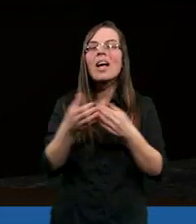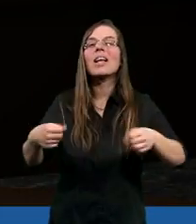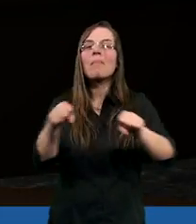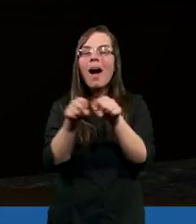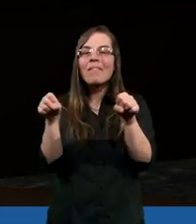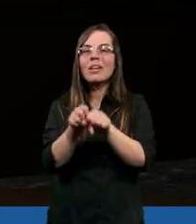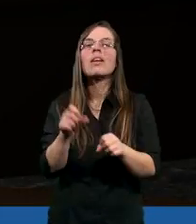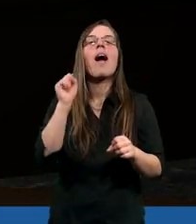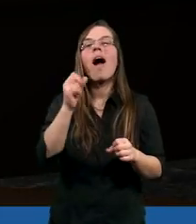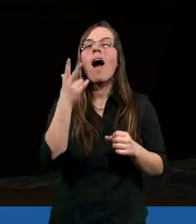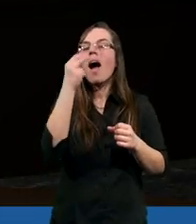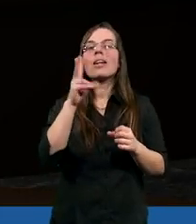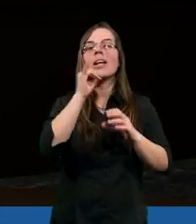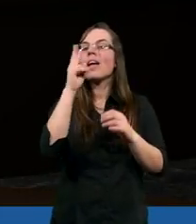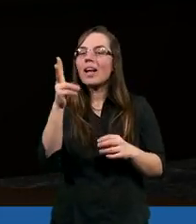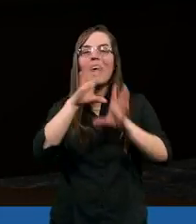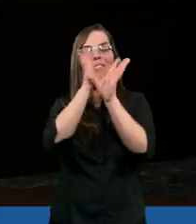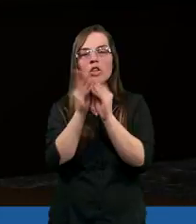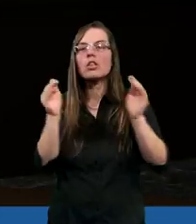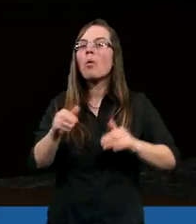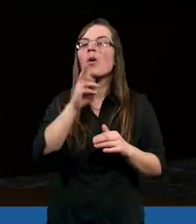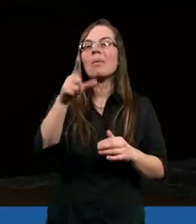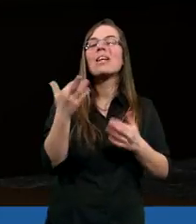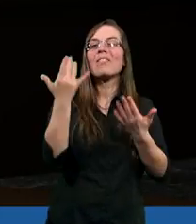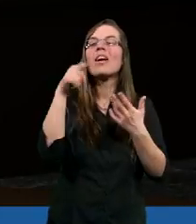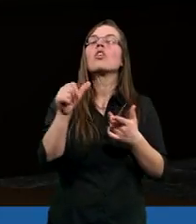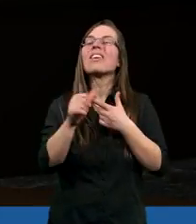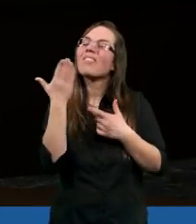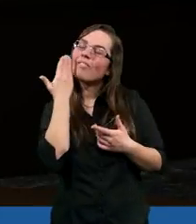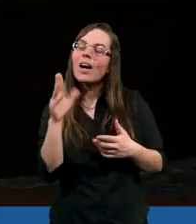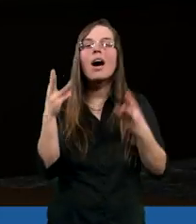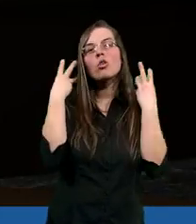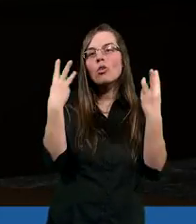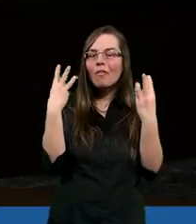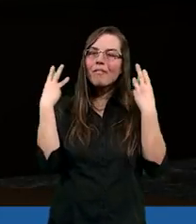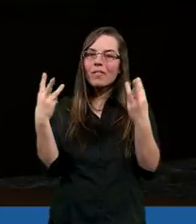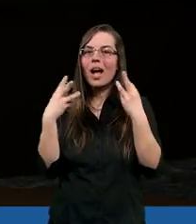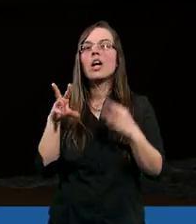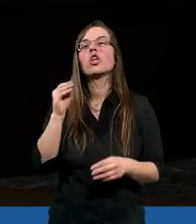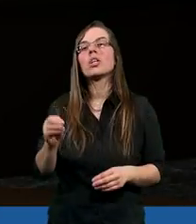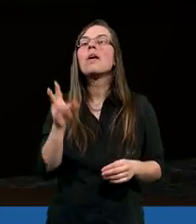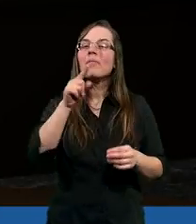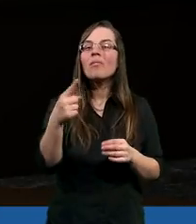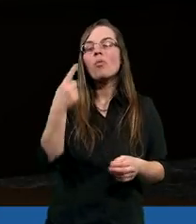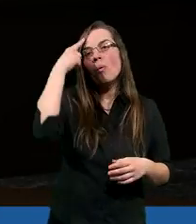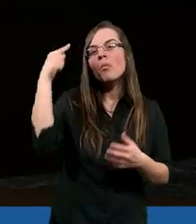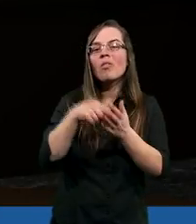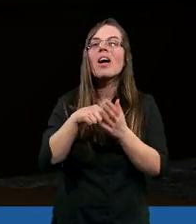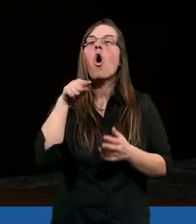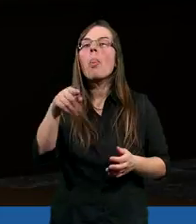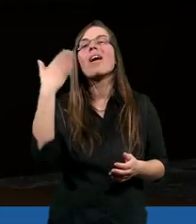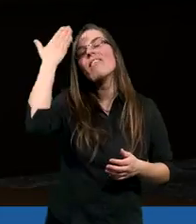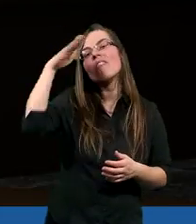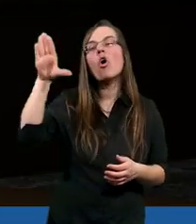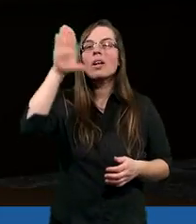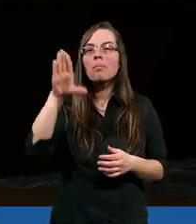sprawiedliwego, ale jednak nie wszystko może. Wiele. I to jest bardzo istotne także, bo wspomniałeś o tej